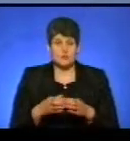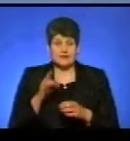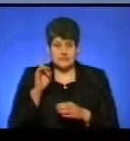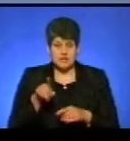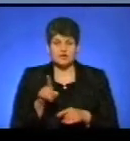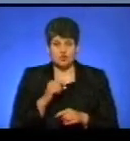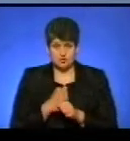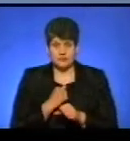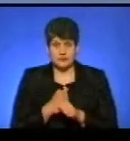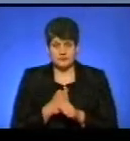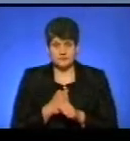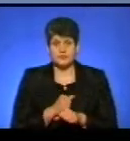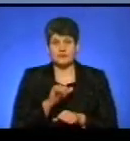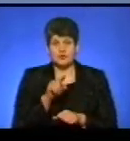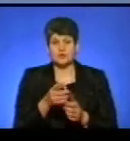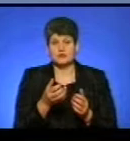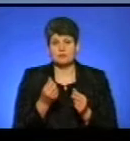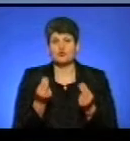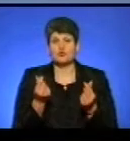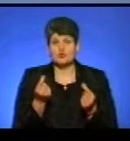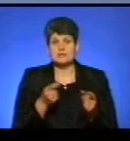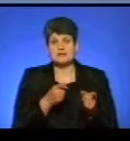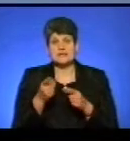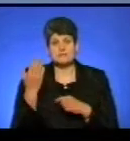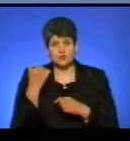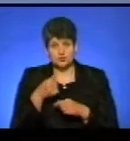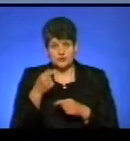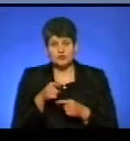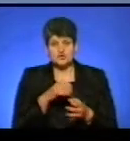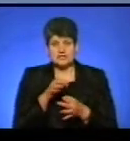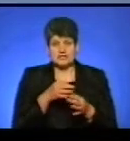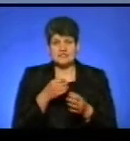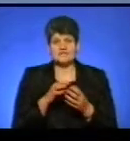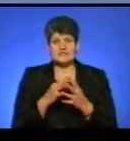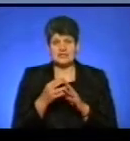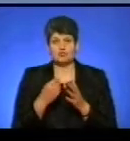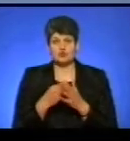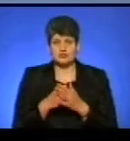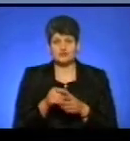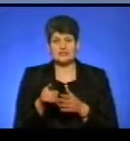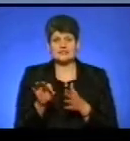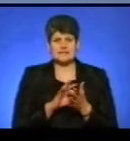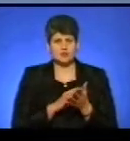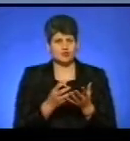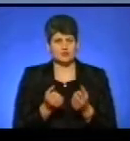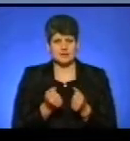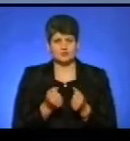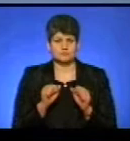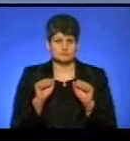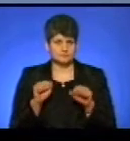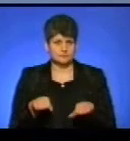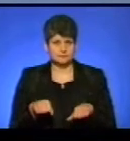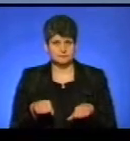що робити, по-перше, в них вони отримують кошти перехідні з минулого року, тобто, ті, що залишаться в сільських бюджетах, вони зразу отримують відповідні ресурси.